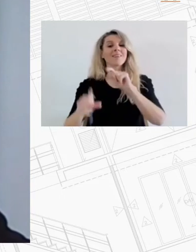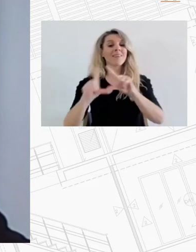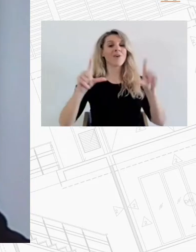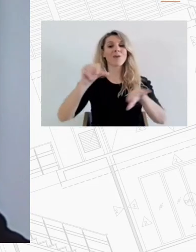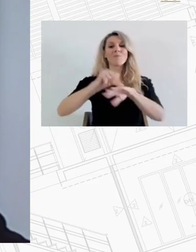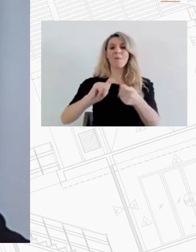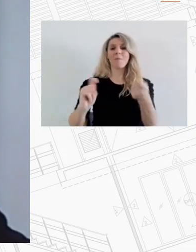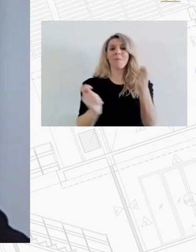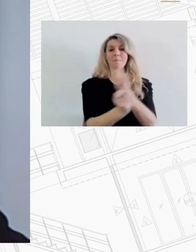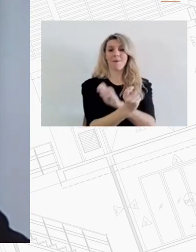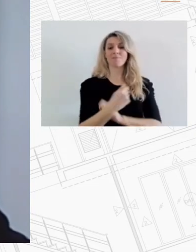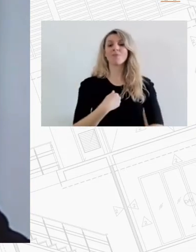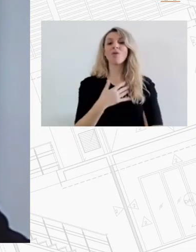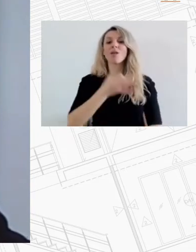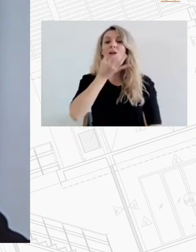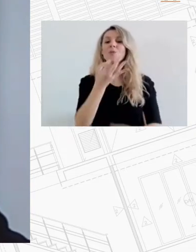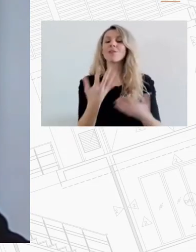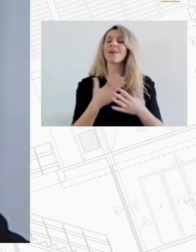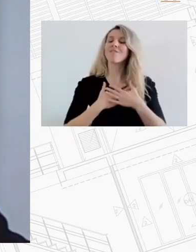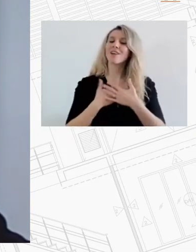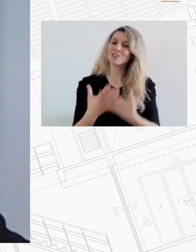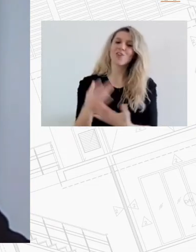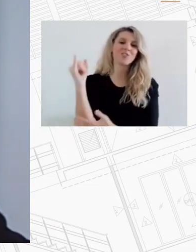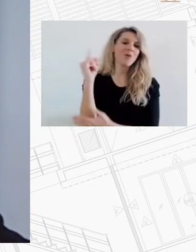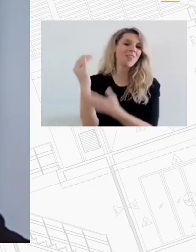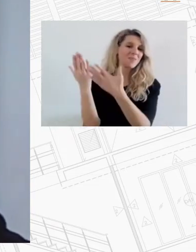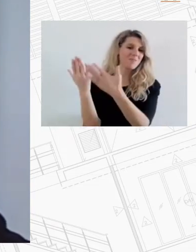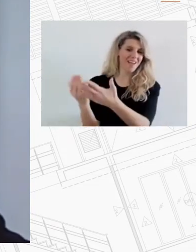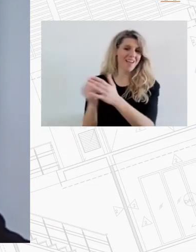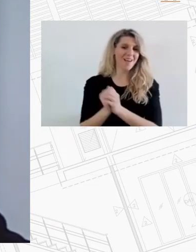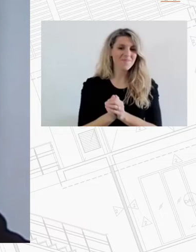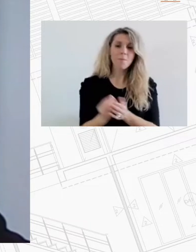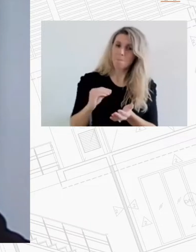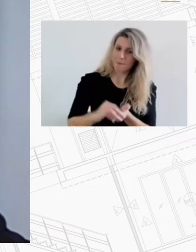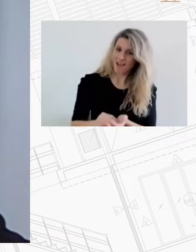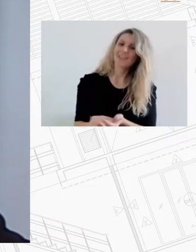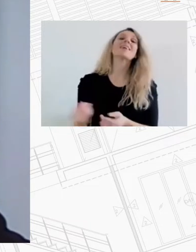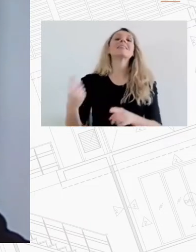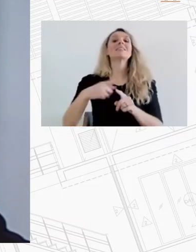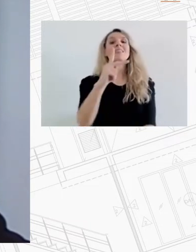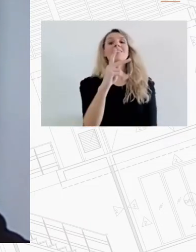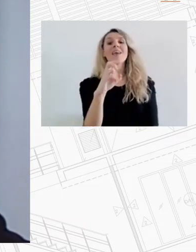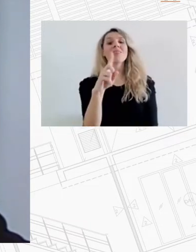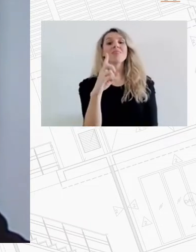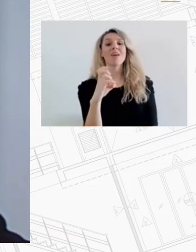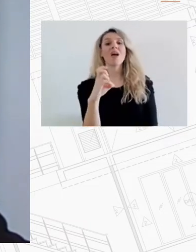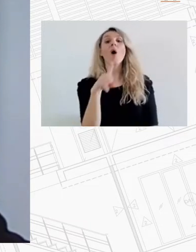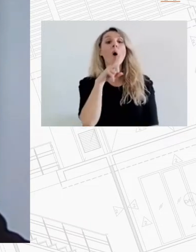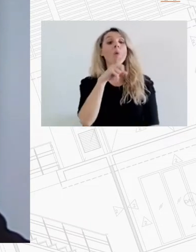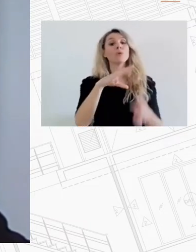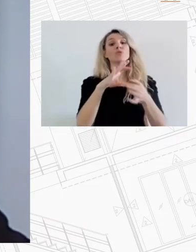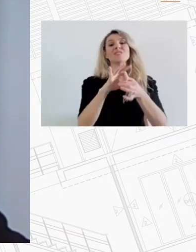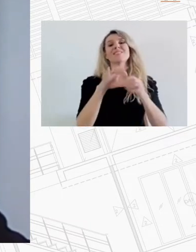ήθελα να ευχαριστήσω και το Ίδρυμα Χάινλιντ Μπέρ ξανά και την ΚΕΔΕ αλλά και τους συνεργάτες μου στην